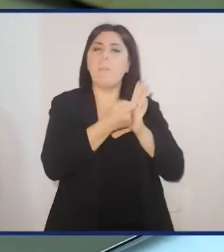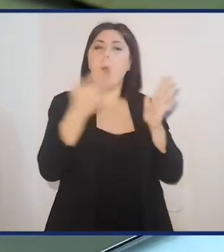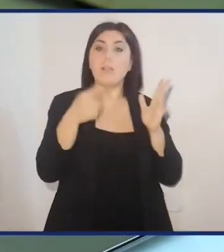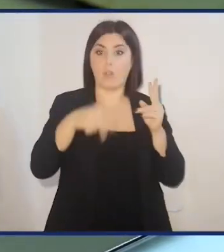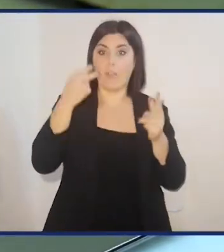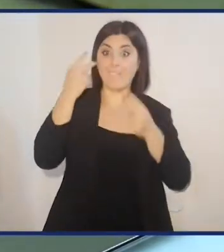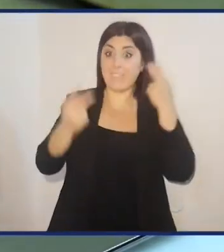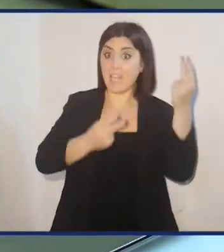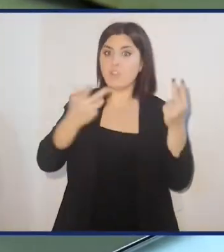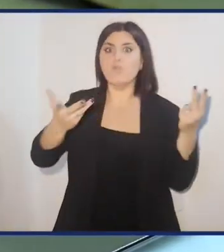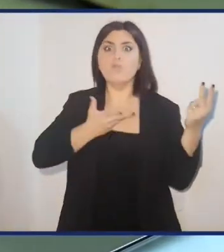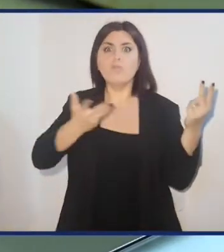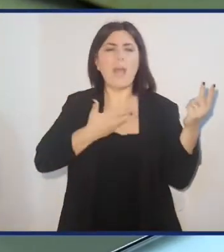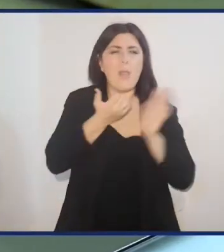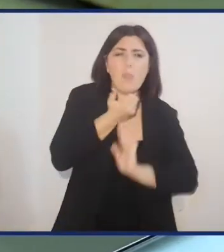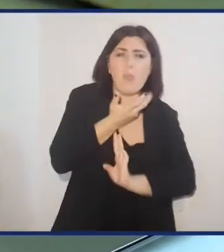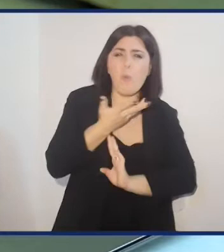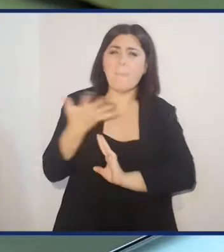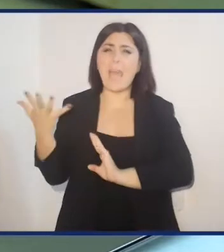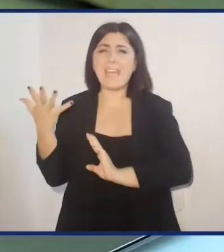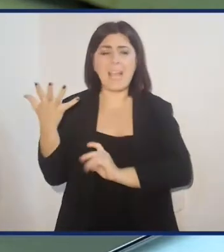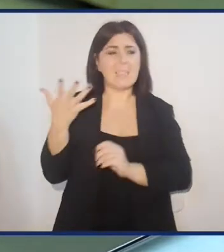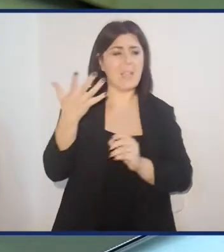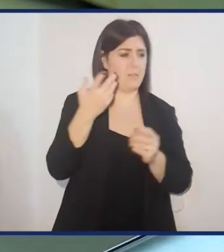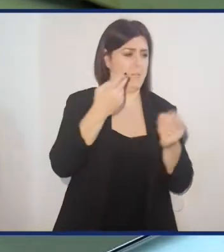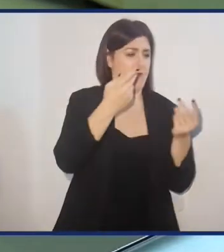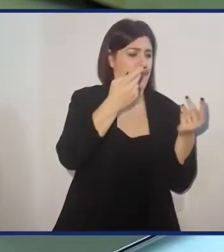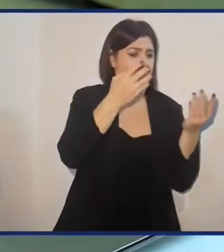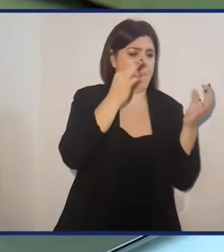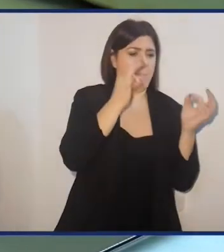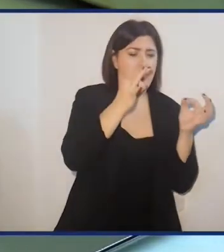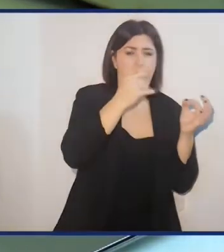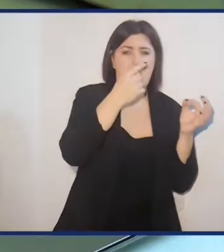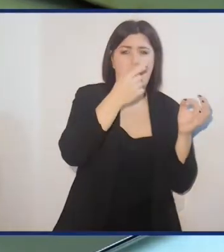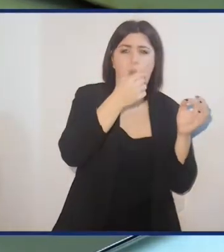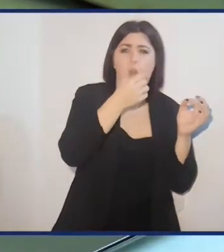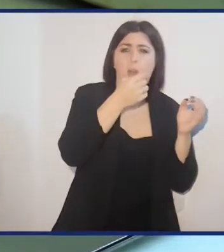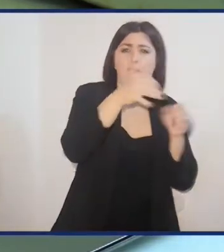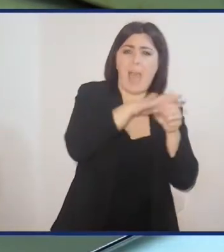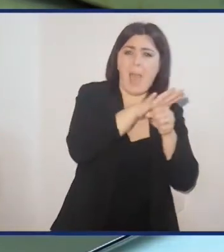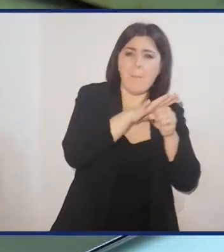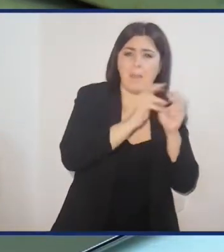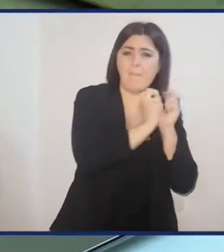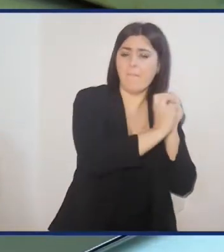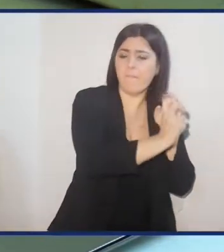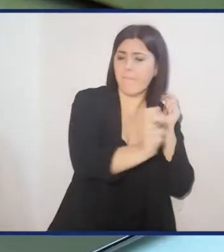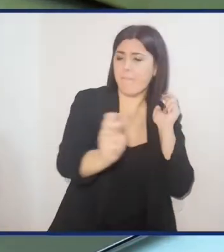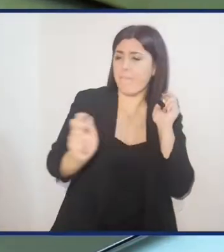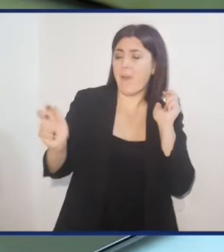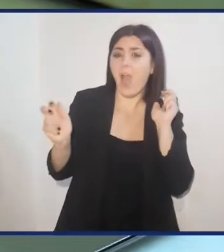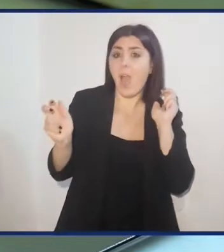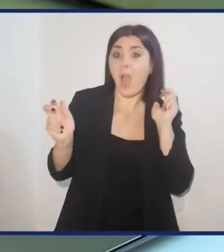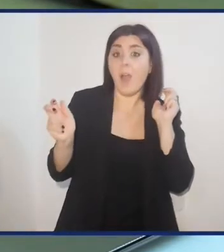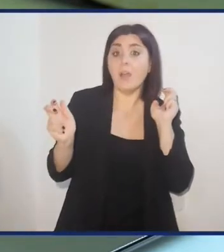vedrete adesso, ci sono numerosissimi orbini, quindi numerose famiglie di insetti che